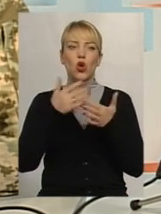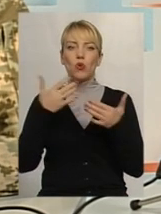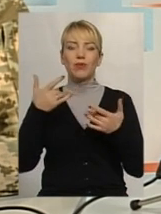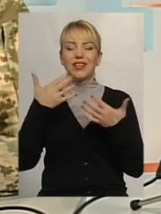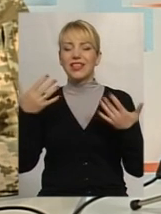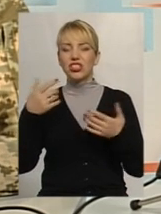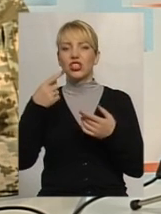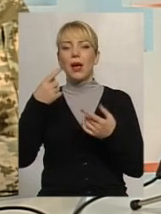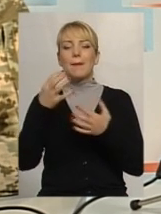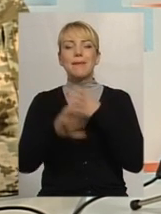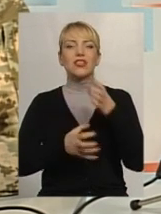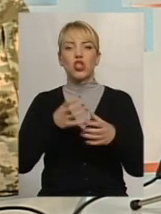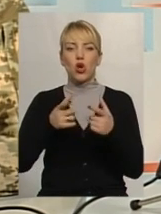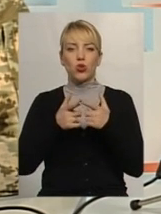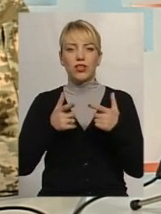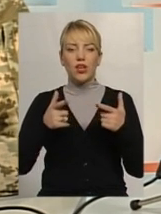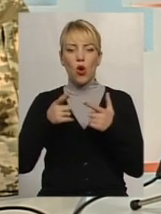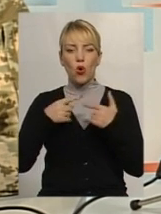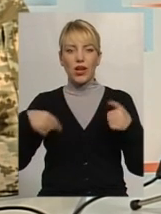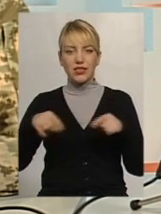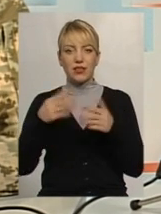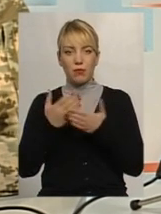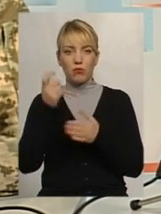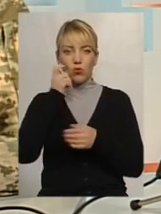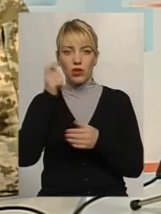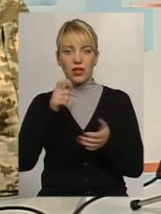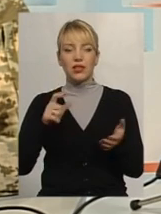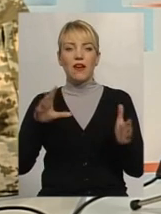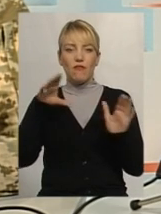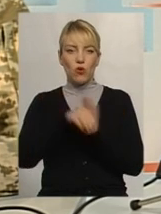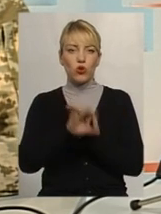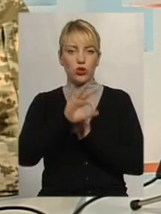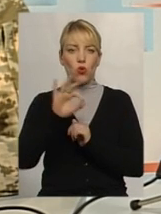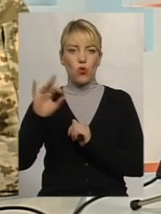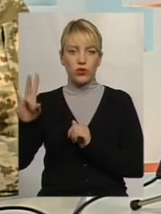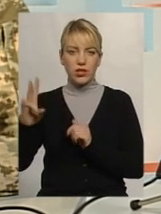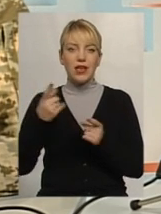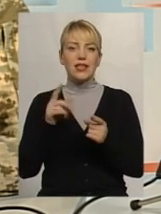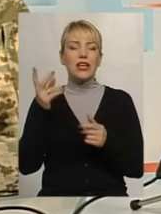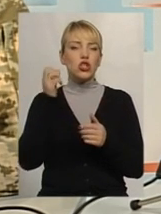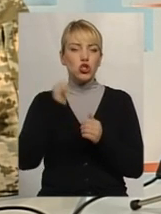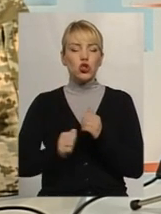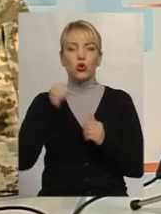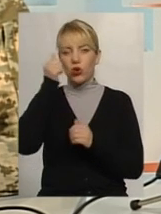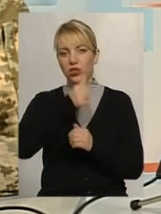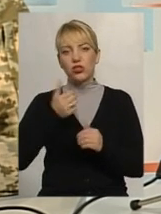Наприклад, Україна, перебуваючи в організації об'єднаних націй, ми теж щорічно платимо